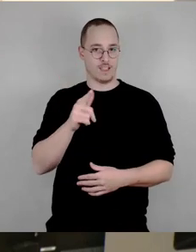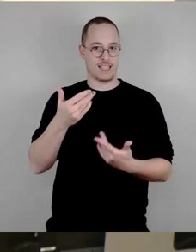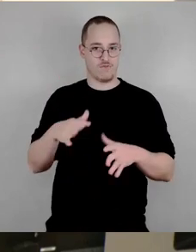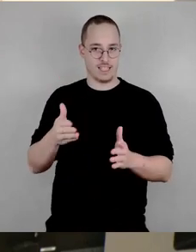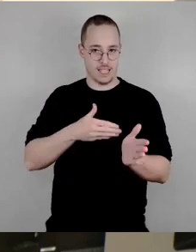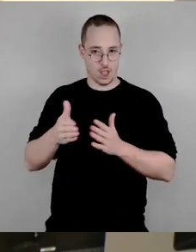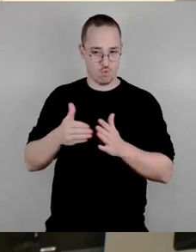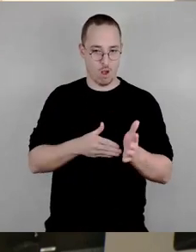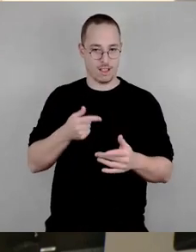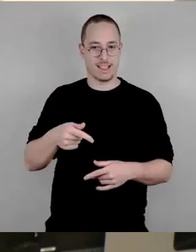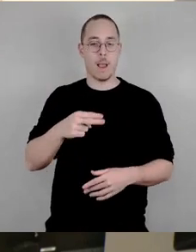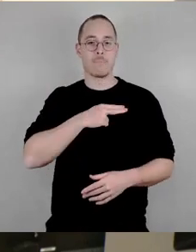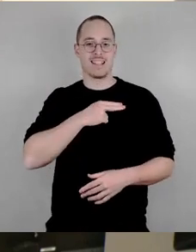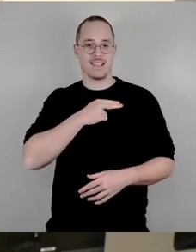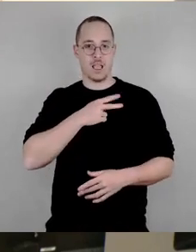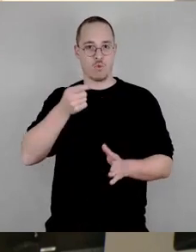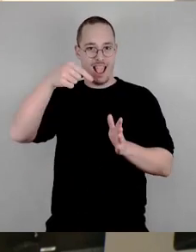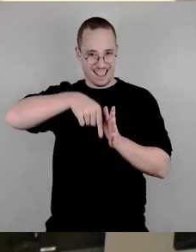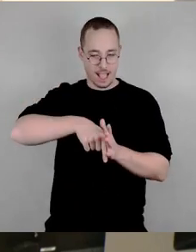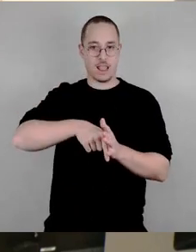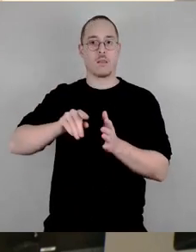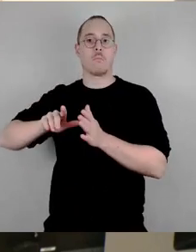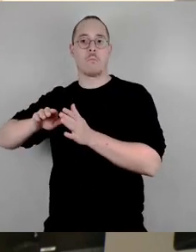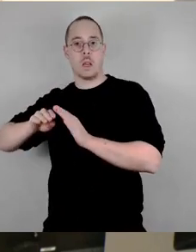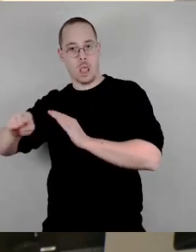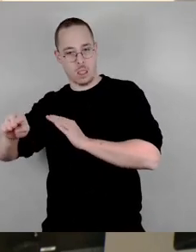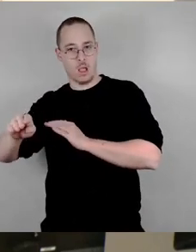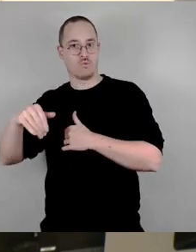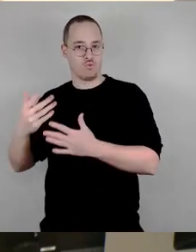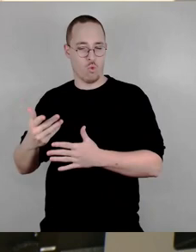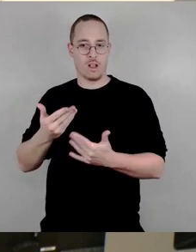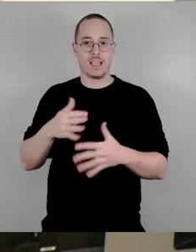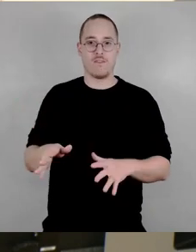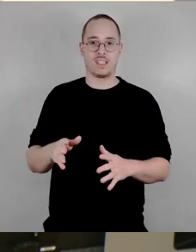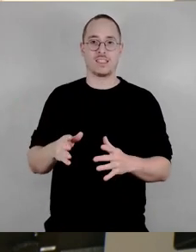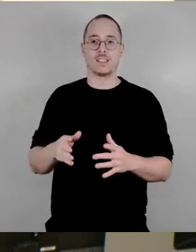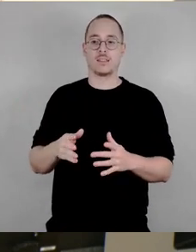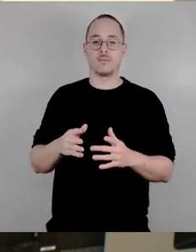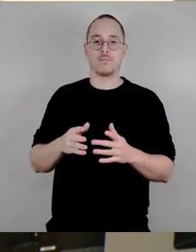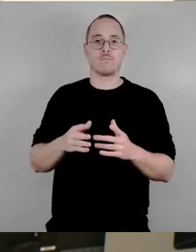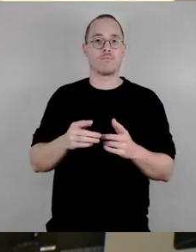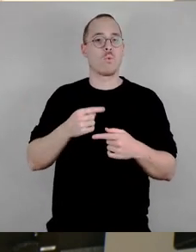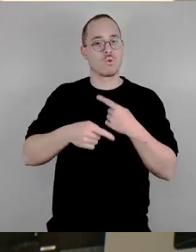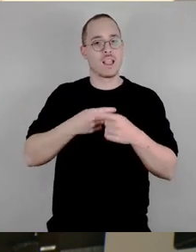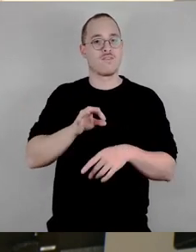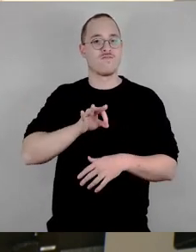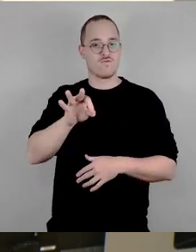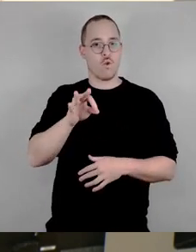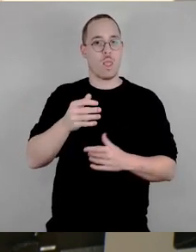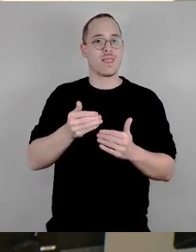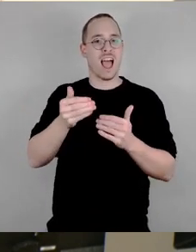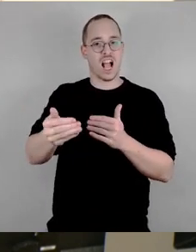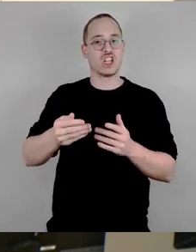und der organisierte Sport ein Prozess für die Erarbeitung eines Feinkonzeptes zur Nachsteuerung und Optimierung der Förderung des Leistungs und